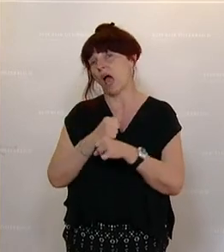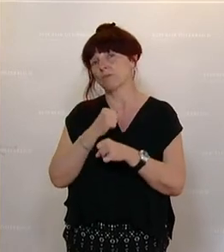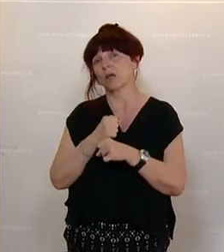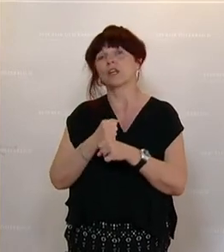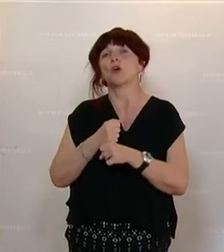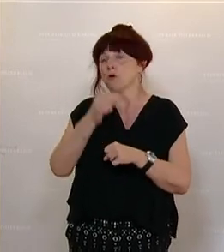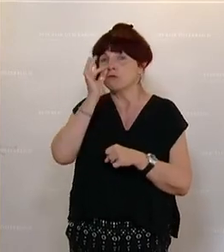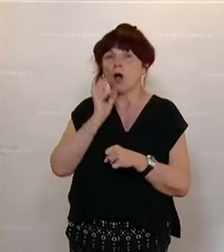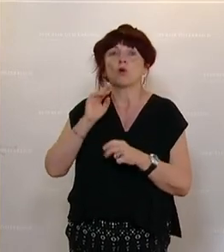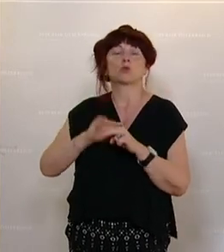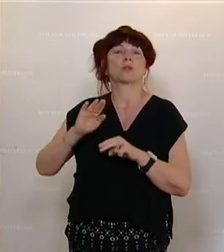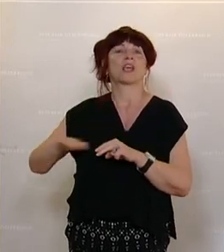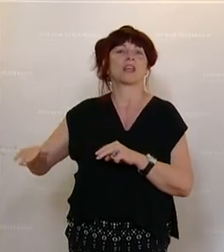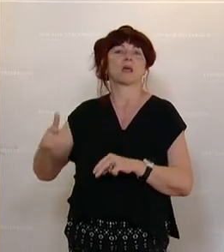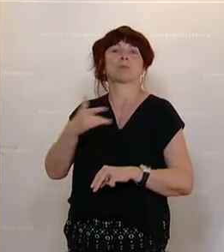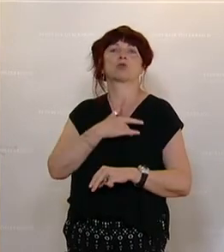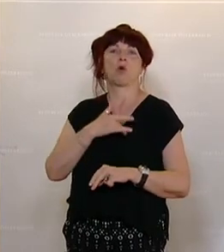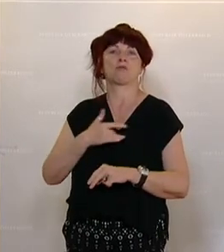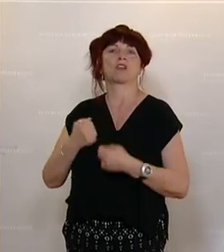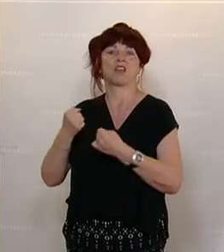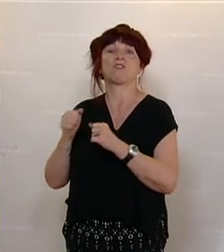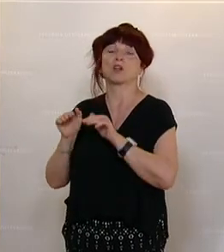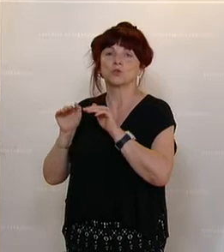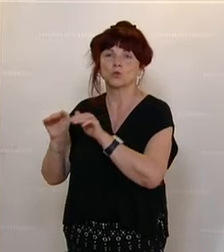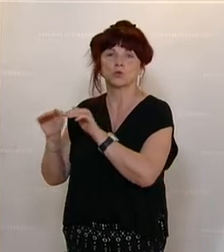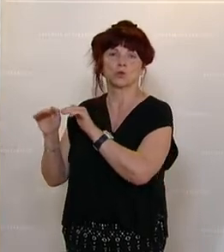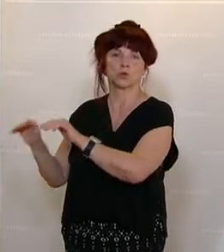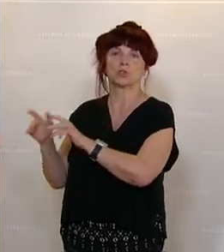Vielen, vielen Dank für Ihre Arbeit. Sie ist sehr wichtig und wir werden Sie weiterhin bestmöglich unterstützen.